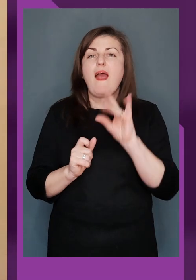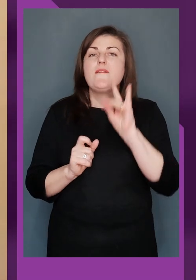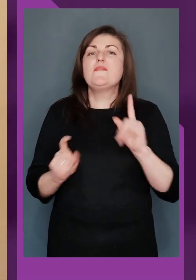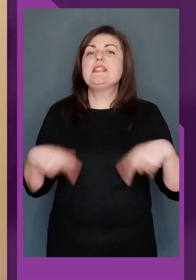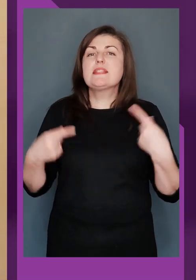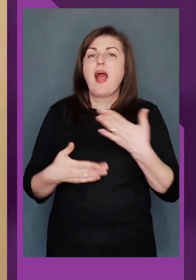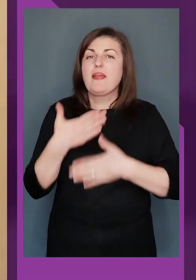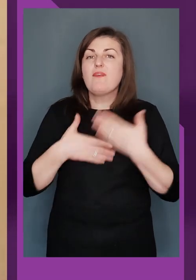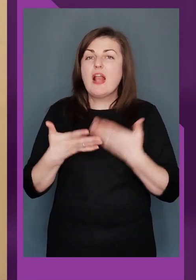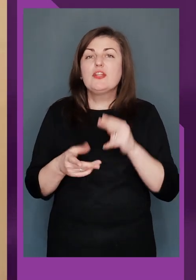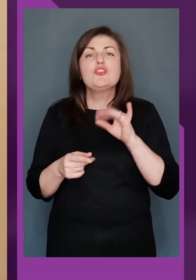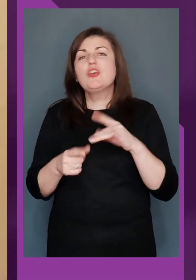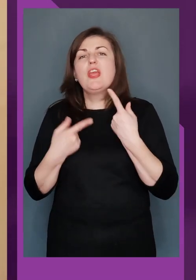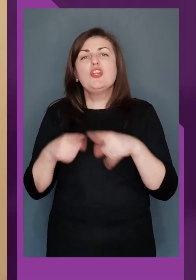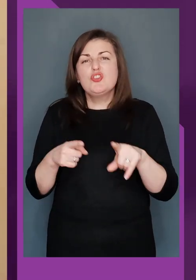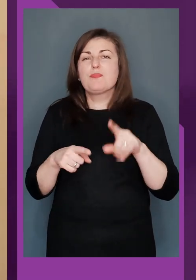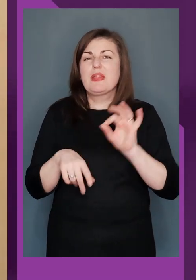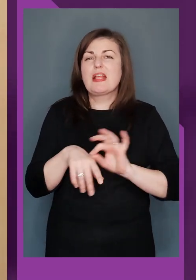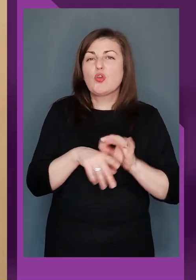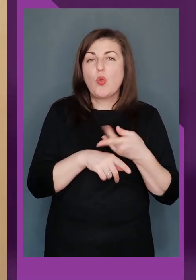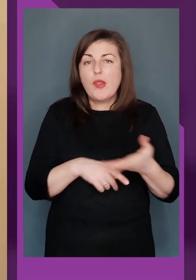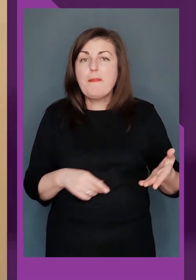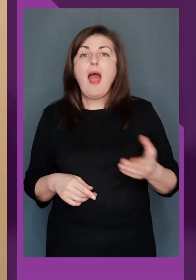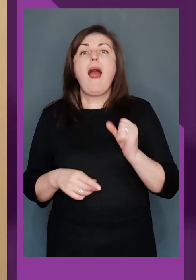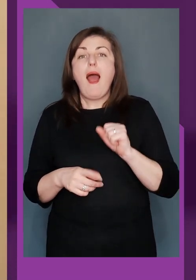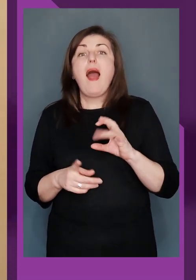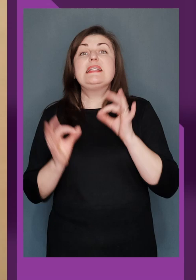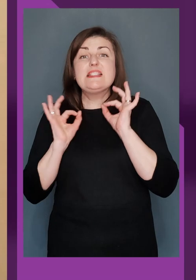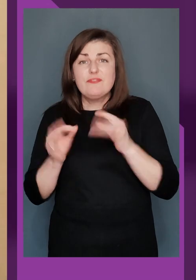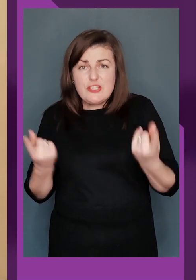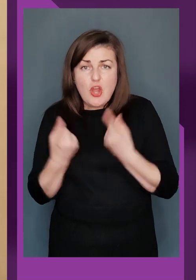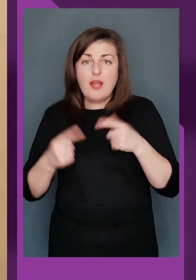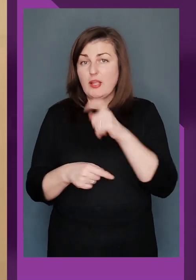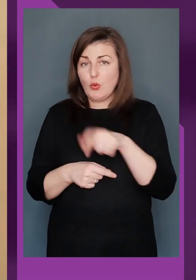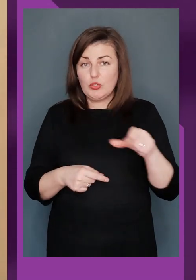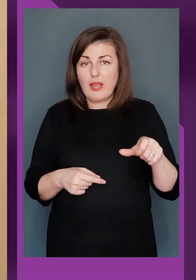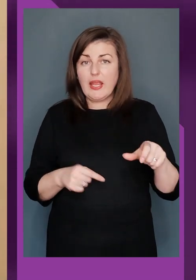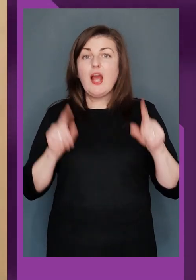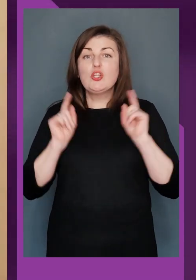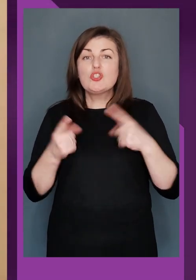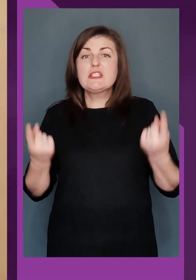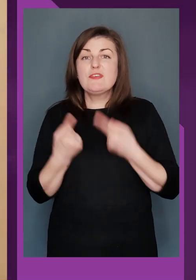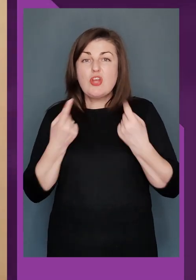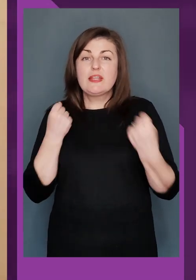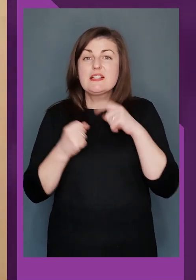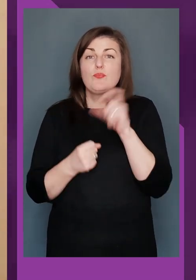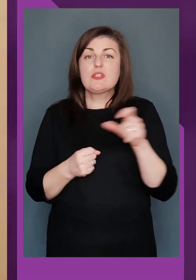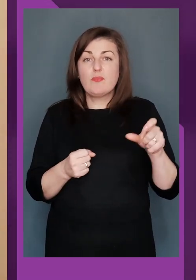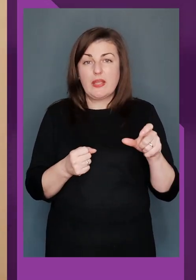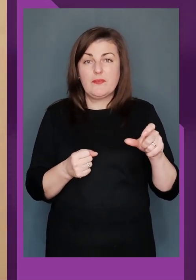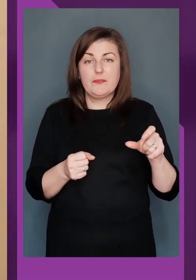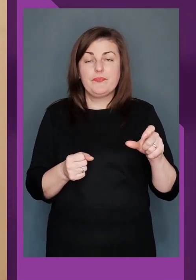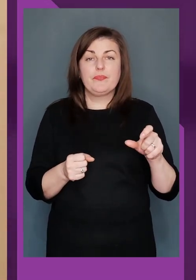візках інвалідних, чи там з іншими нозологіями, а і звичайних людей, тобто